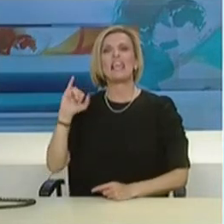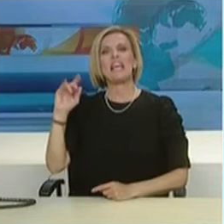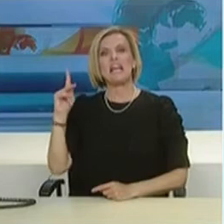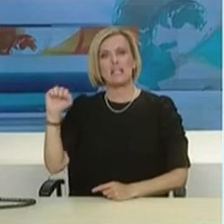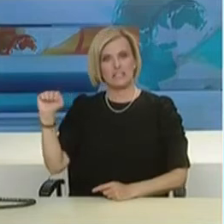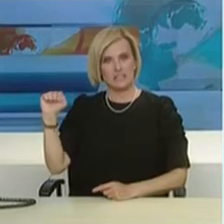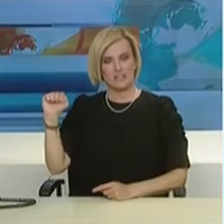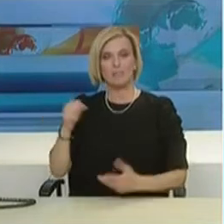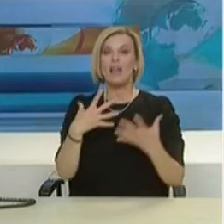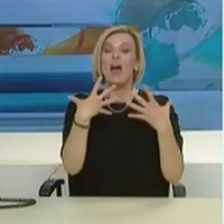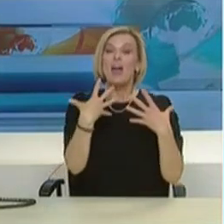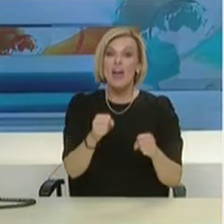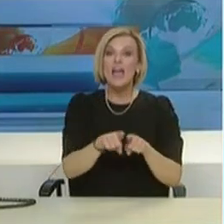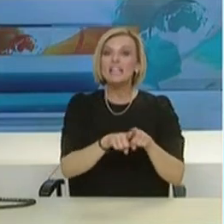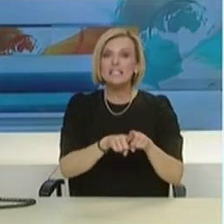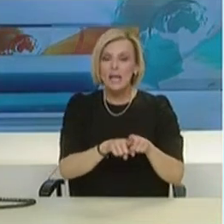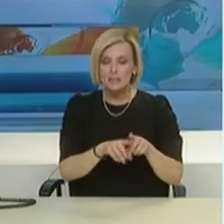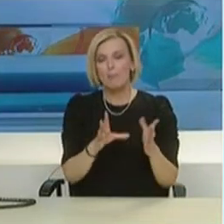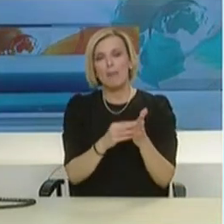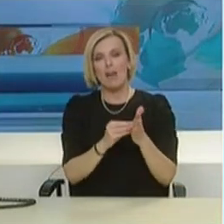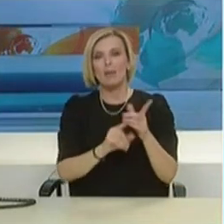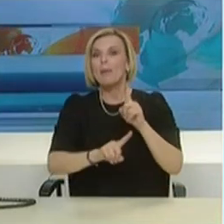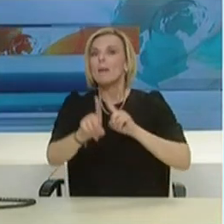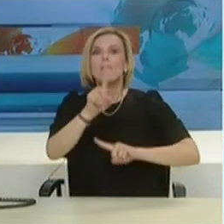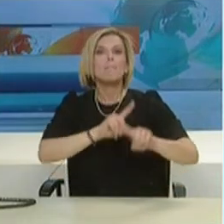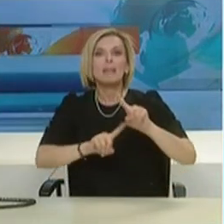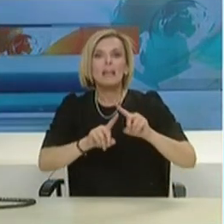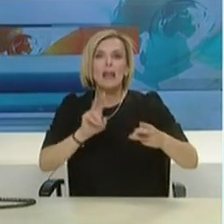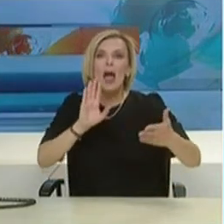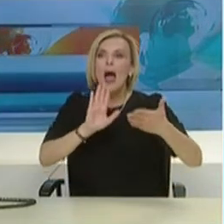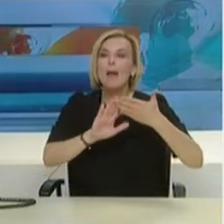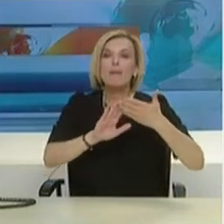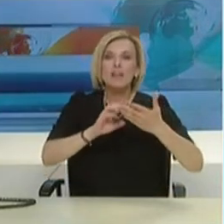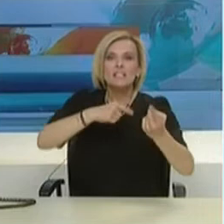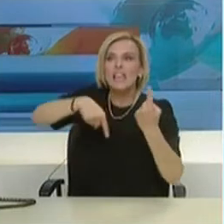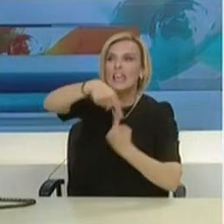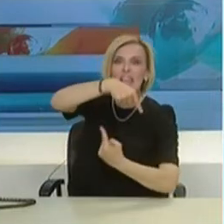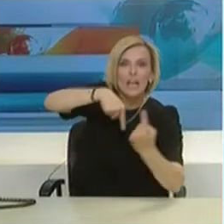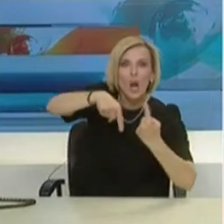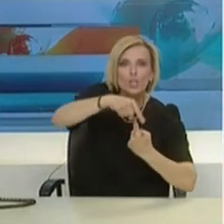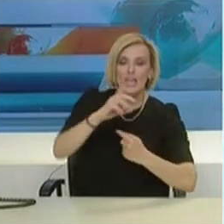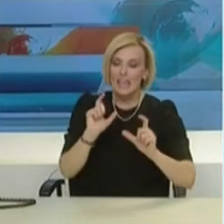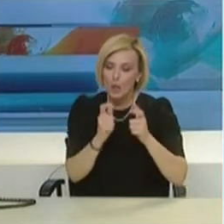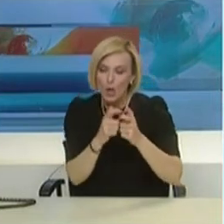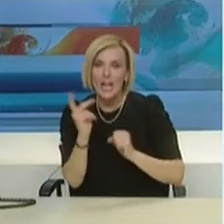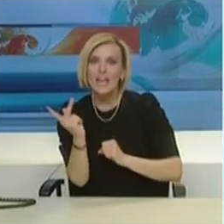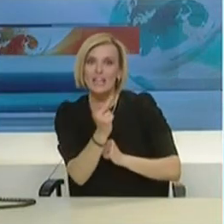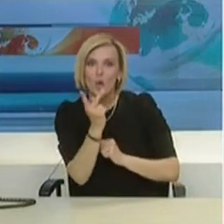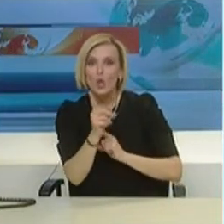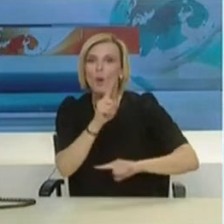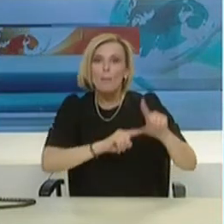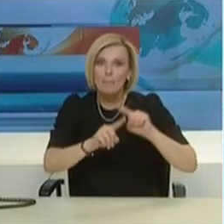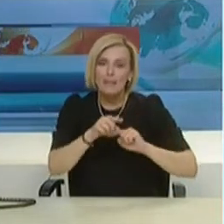επαφές επιβεβαιωμένων κρουσμάτων ώστε γρήγορα με τη βοήθεια και της πολιτικής προστασίας στην οποία εξαιρετικά ευχαριστούμε,